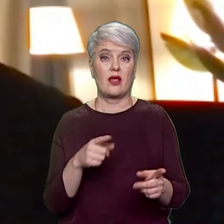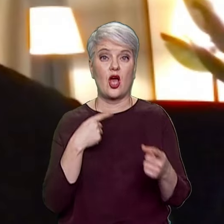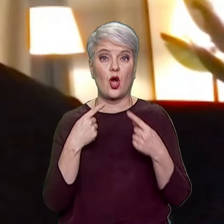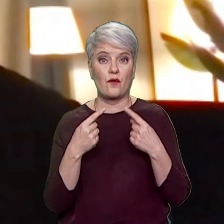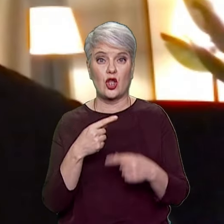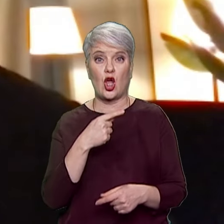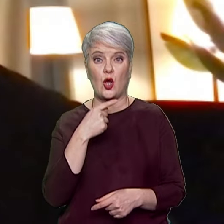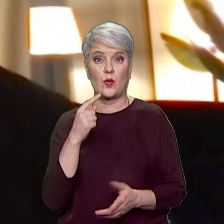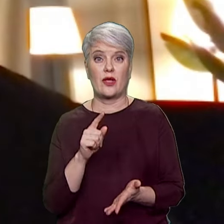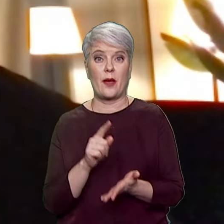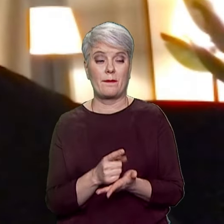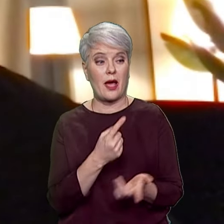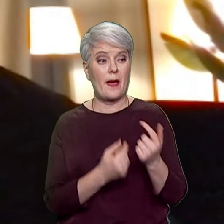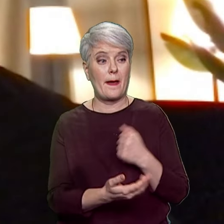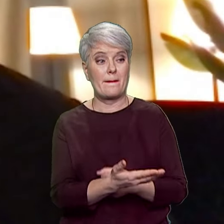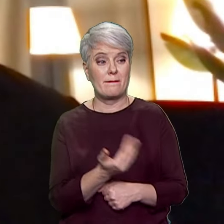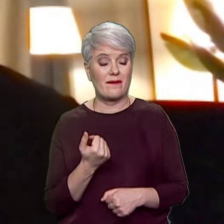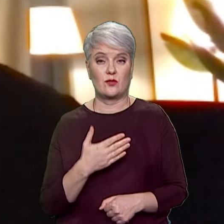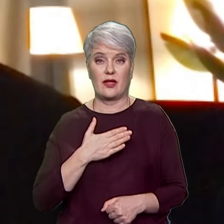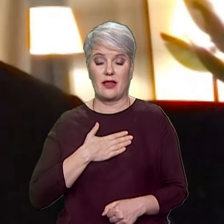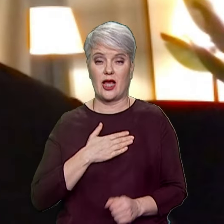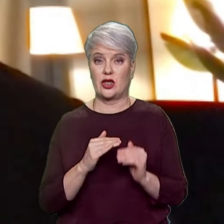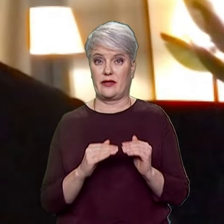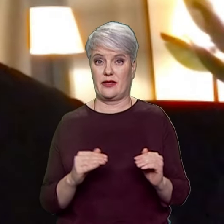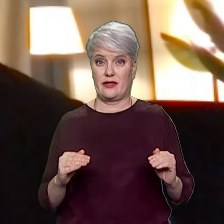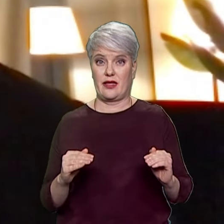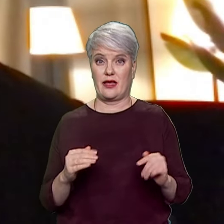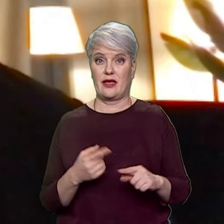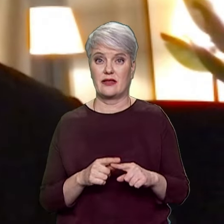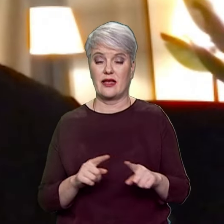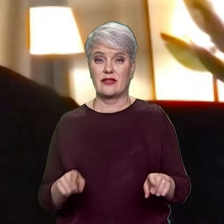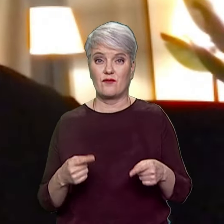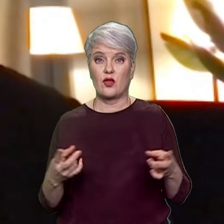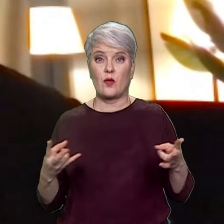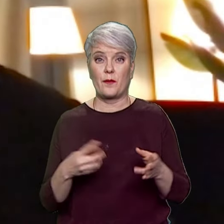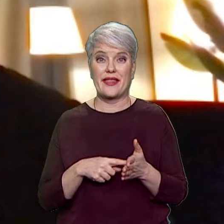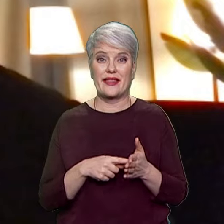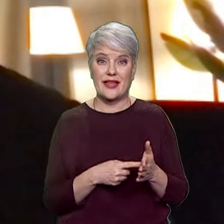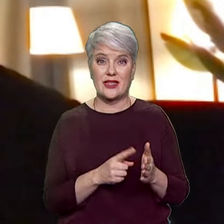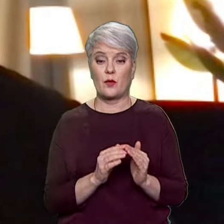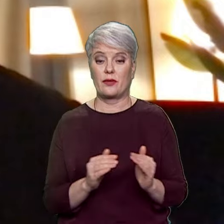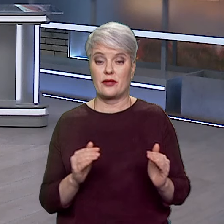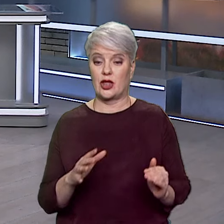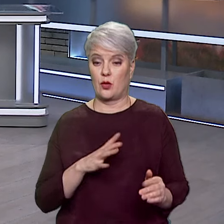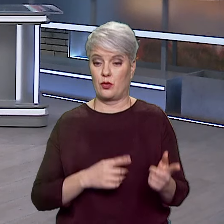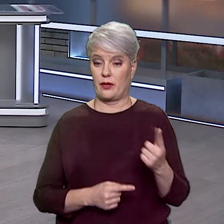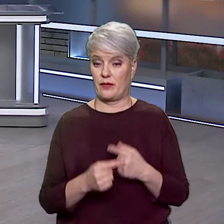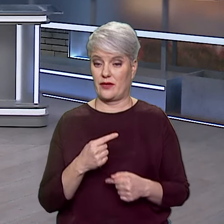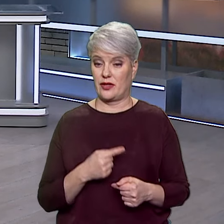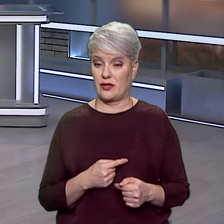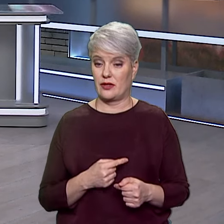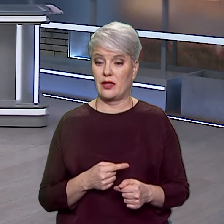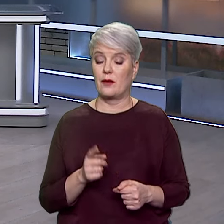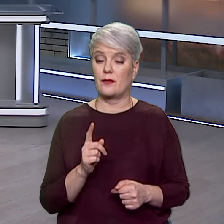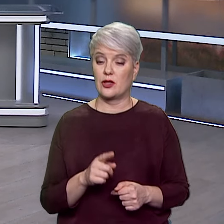те, що Росія має повернути наших дітей. Це створить необхідний тиск для того, щоб діти були повернуті. Пане звісно,